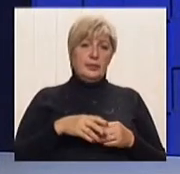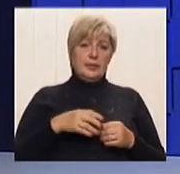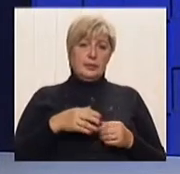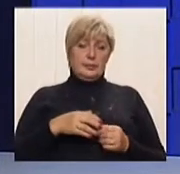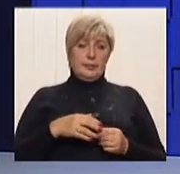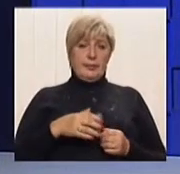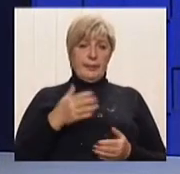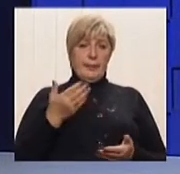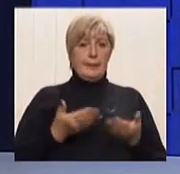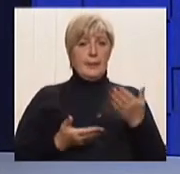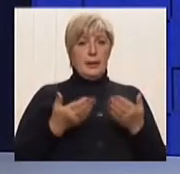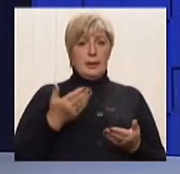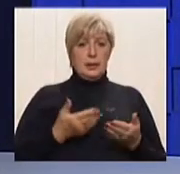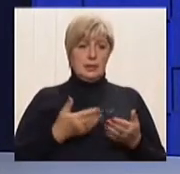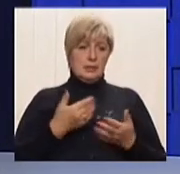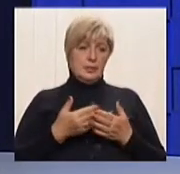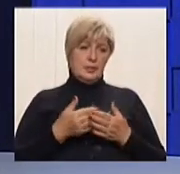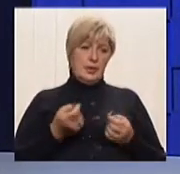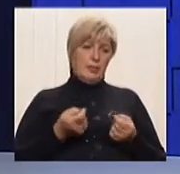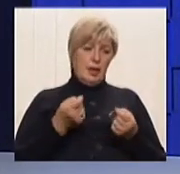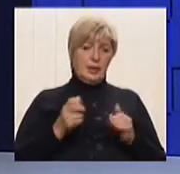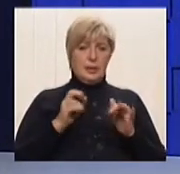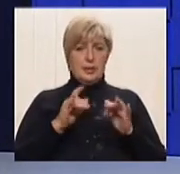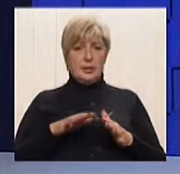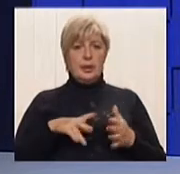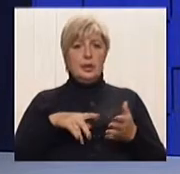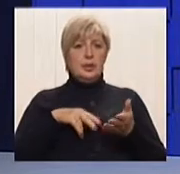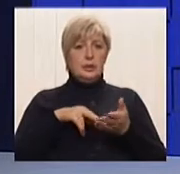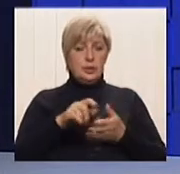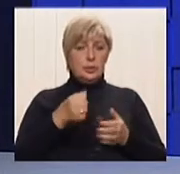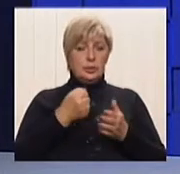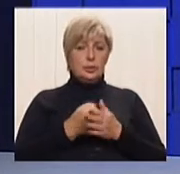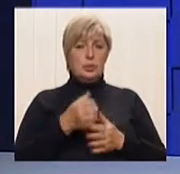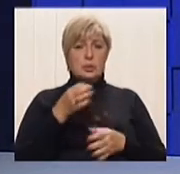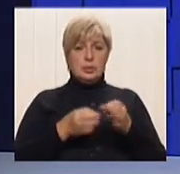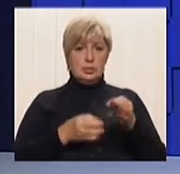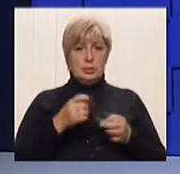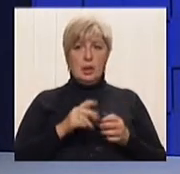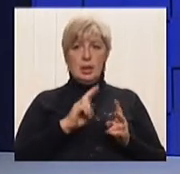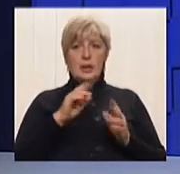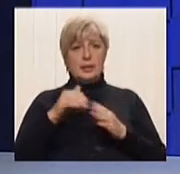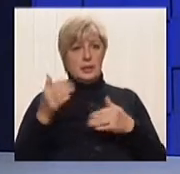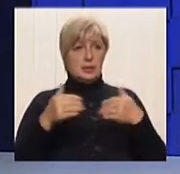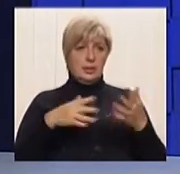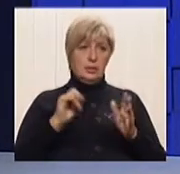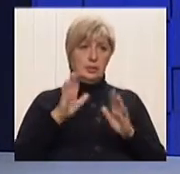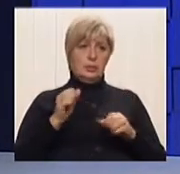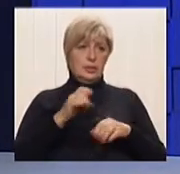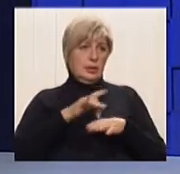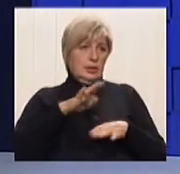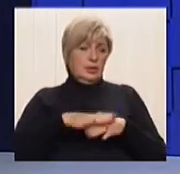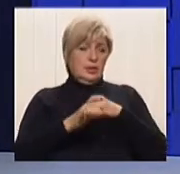і якщо вони дійдуть до суда, то якась-то з сторон буде розорена. Тому на Западі дуже розвита ця система